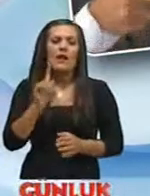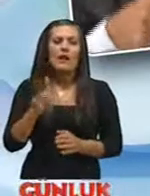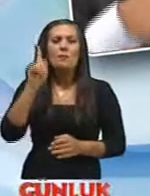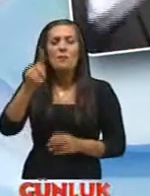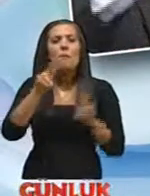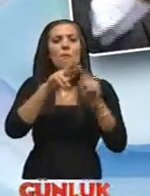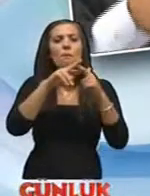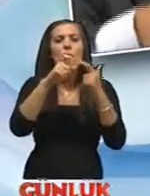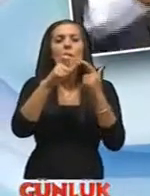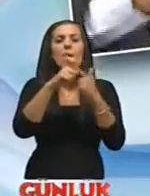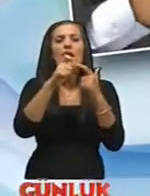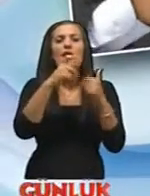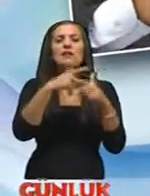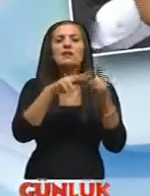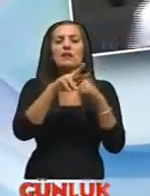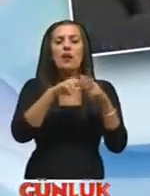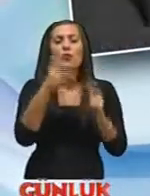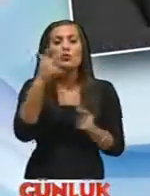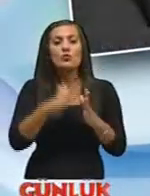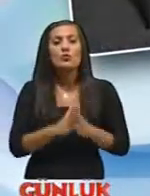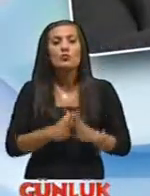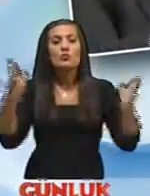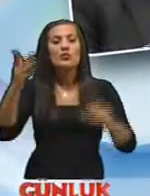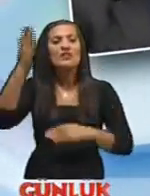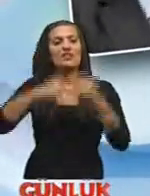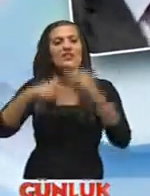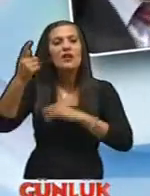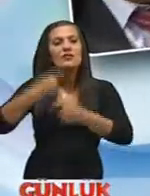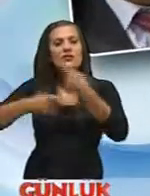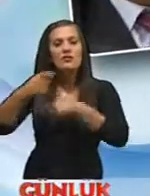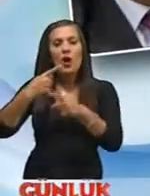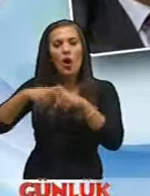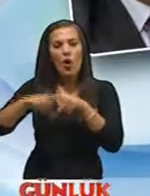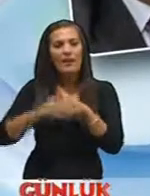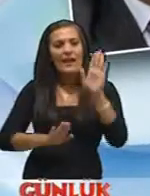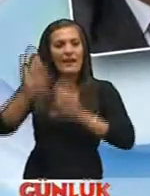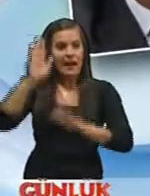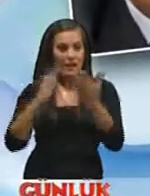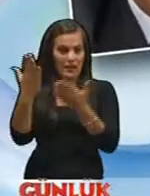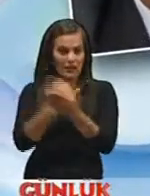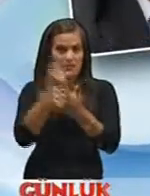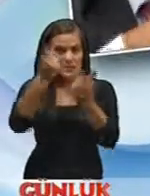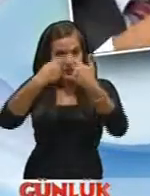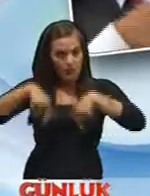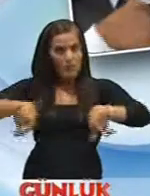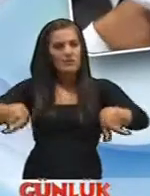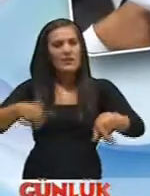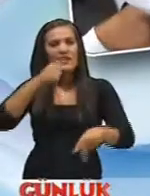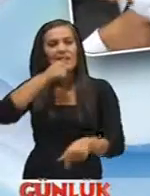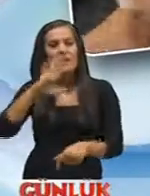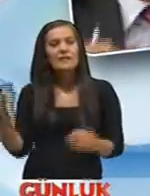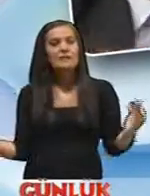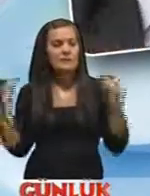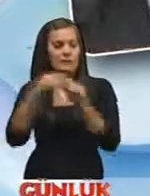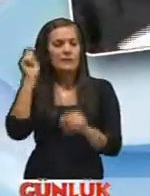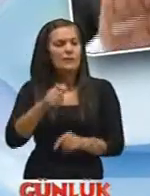3 büyük dev inşaat şirketinin ortak ihaleyi kazandığı bir konsorsiyumun deniz geçişini